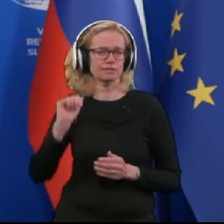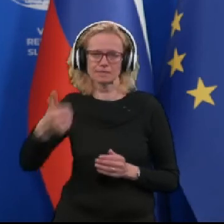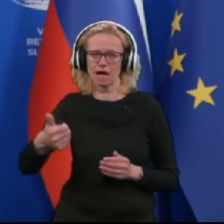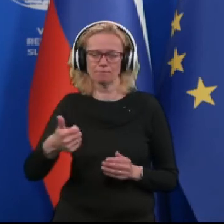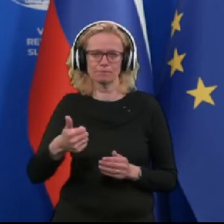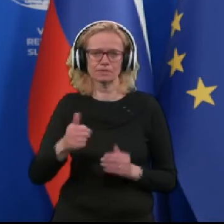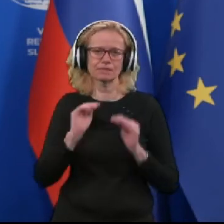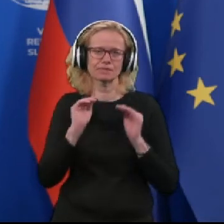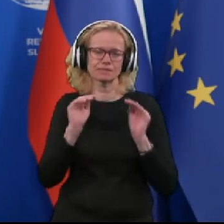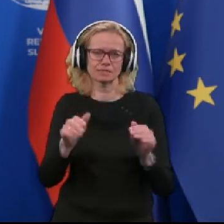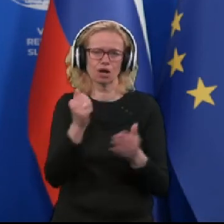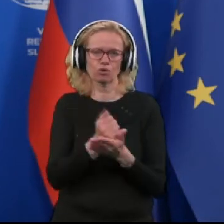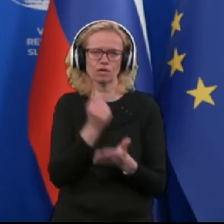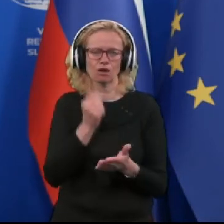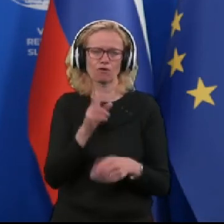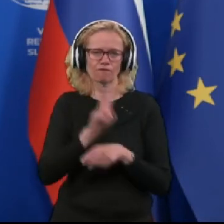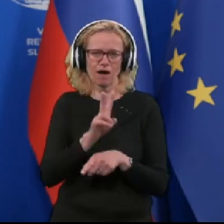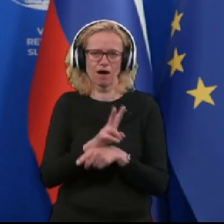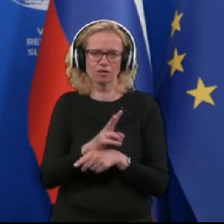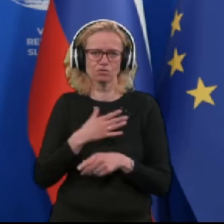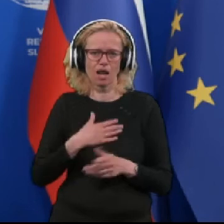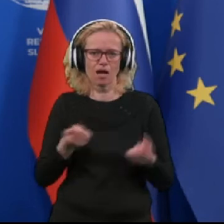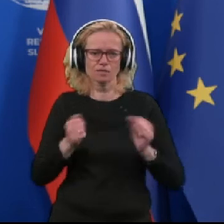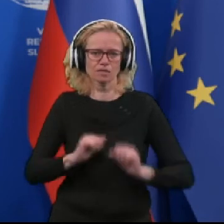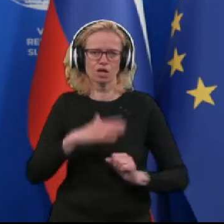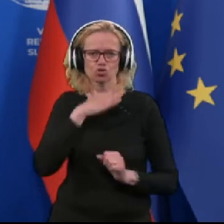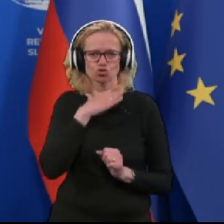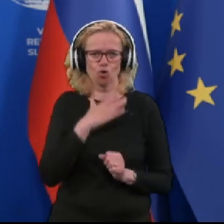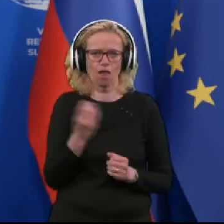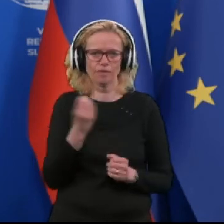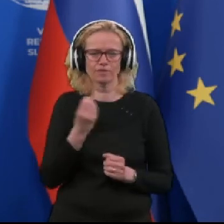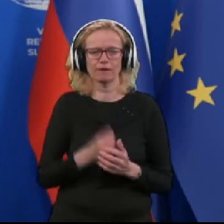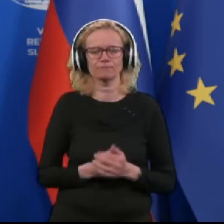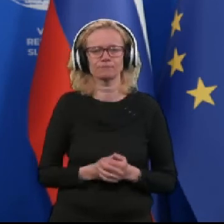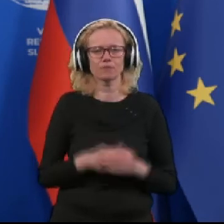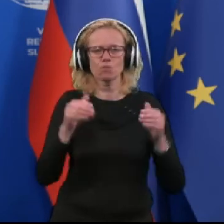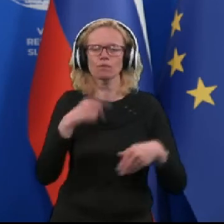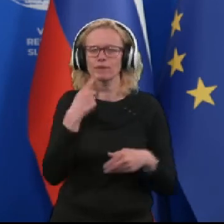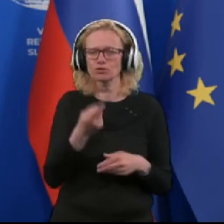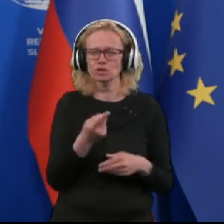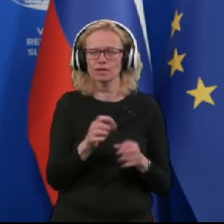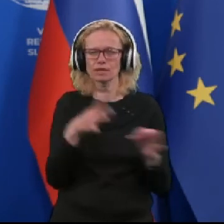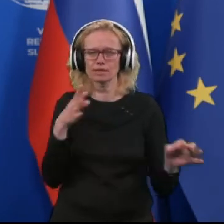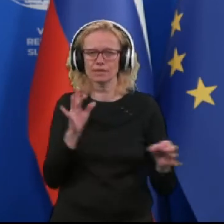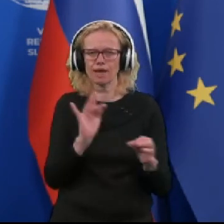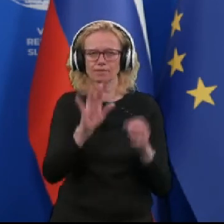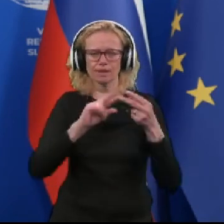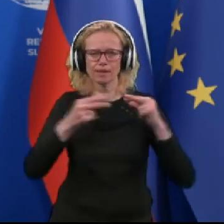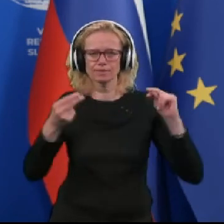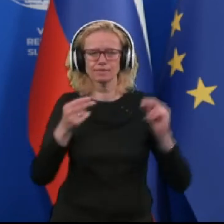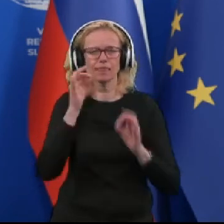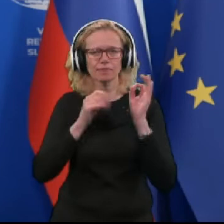varnost lastnega šolanja. Morem reči, da hitri antigenski testi